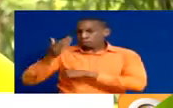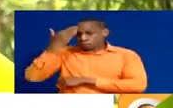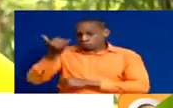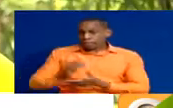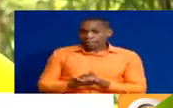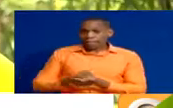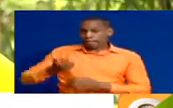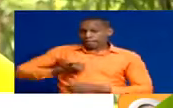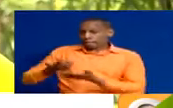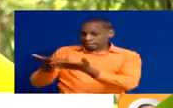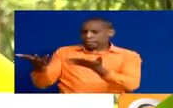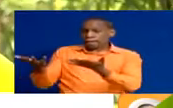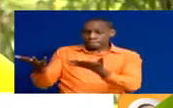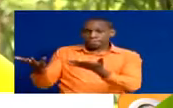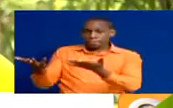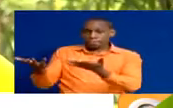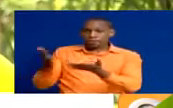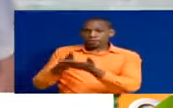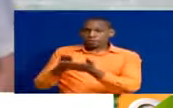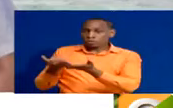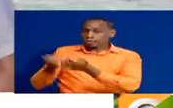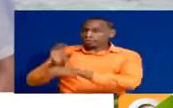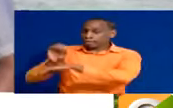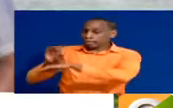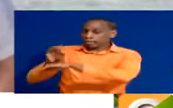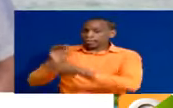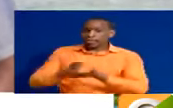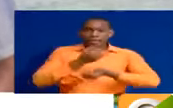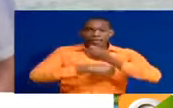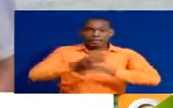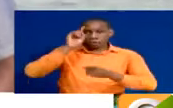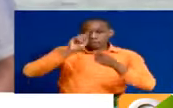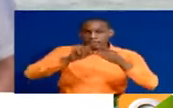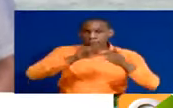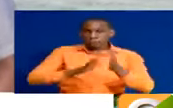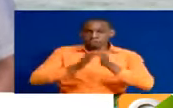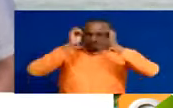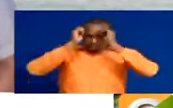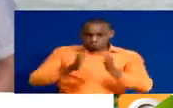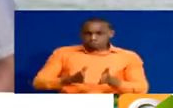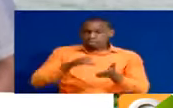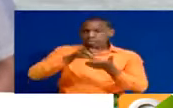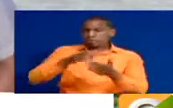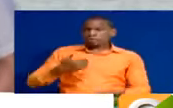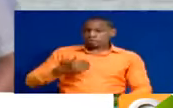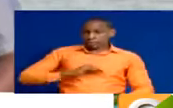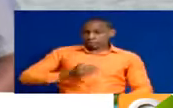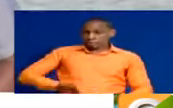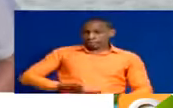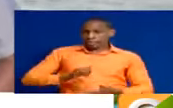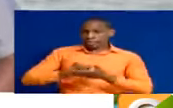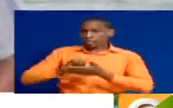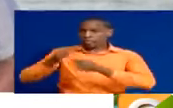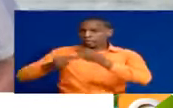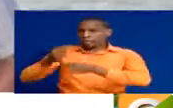Because these girls, actually, they need counseling. Ni hatua ineolenga kwa kikisha kuwa wanafunzi wanaujipata katika hali hii.